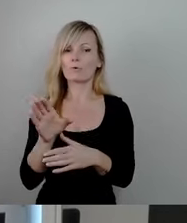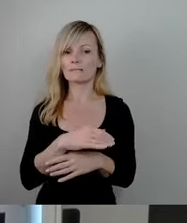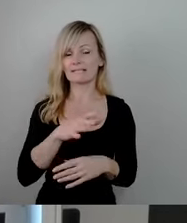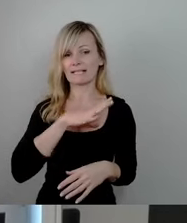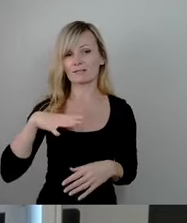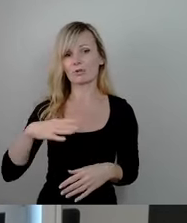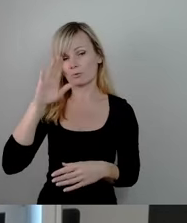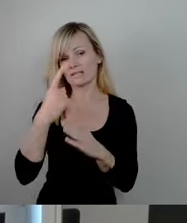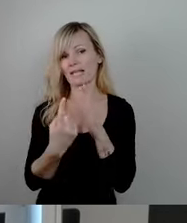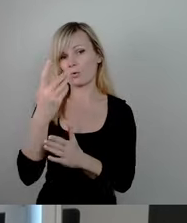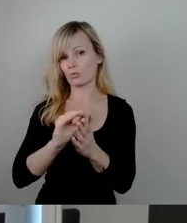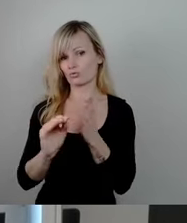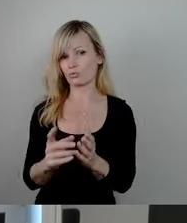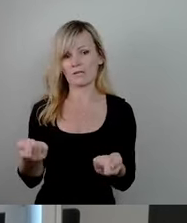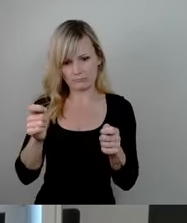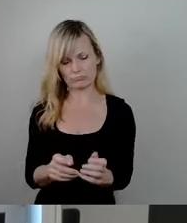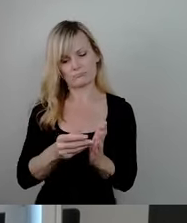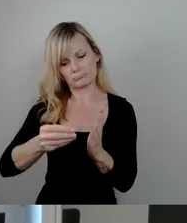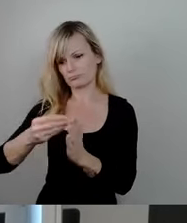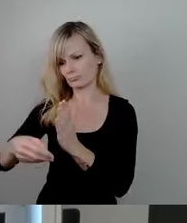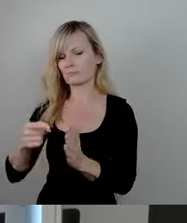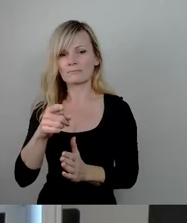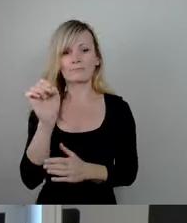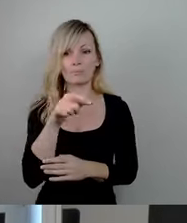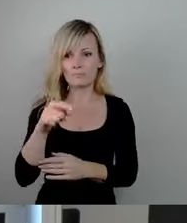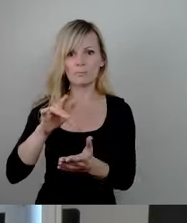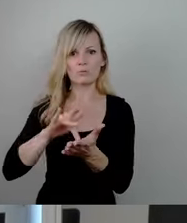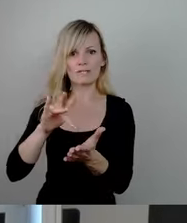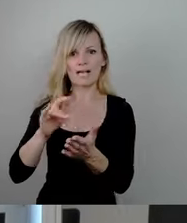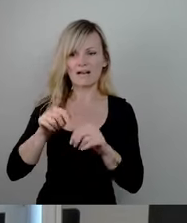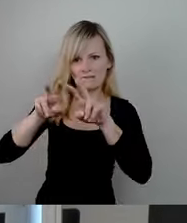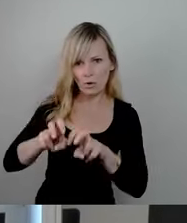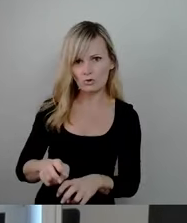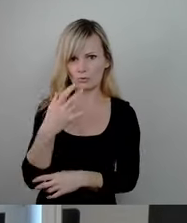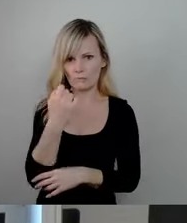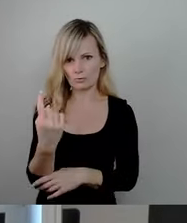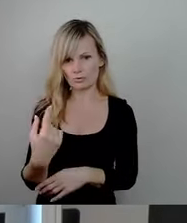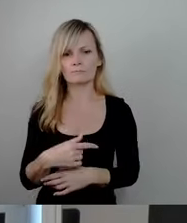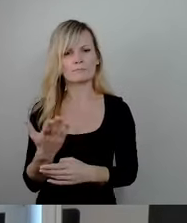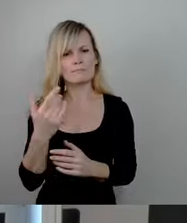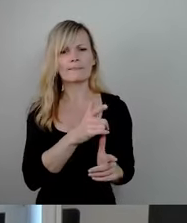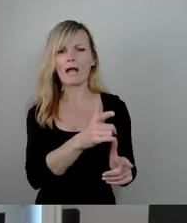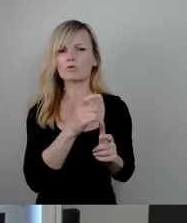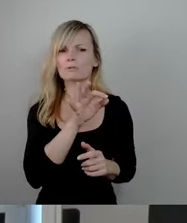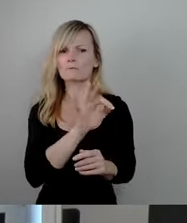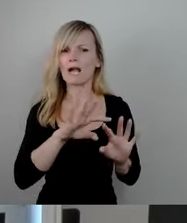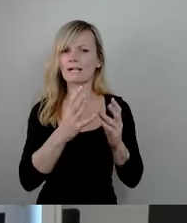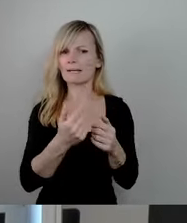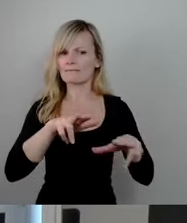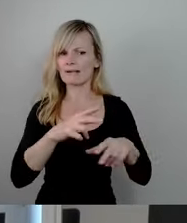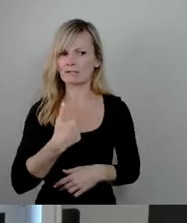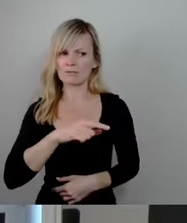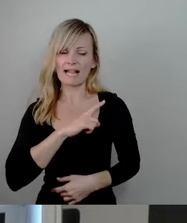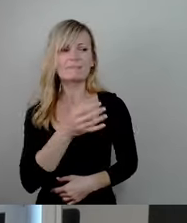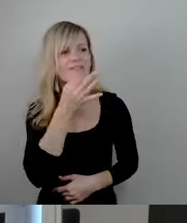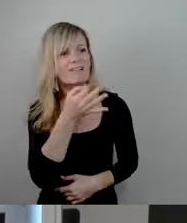will die Stadt unter anderem auch Ursachenforschung betreiben. Und ich hatte im Ausschuss für Allgemeine Verwaltung ja gefragt, allerdings vergeblich,